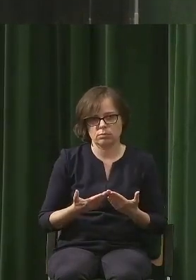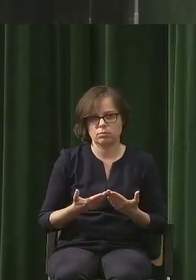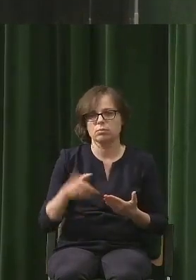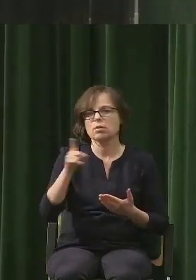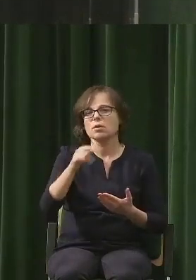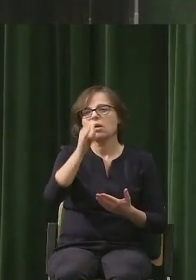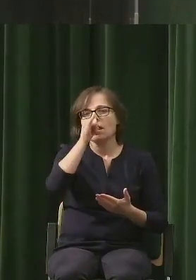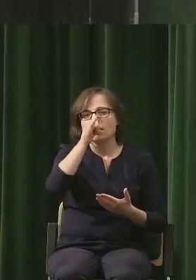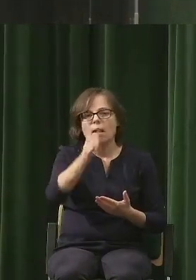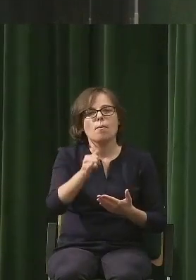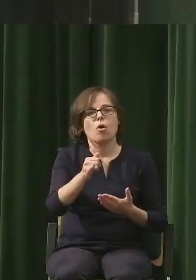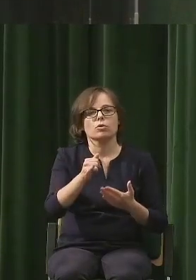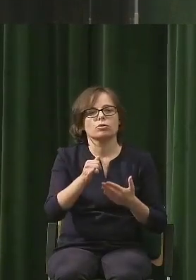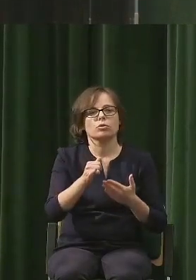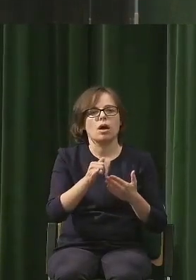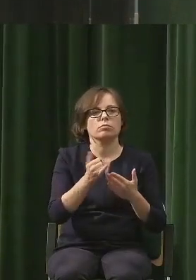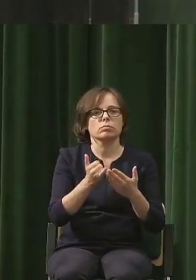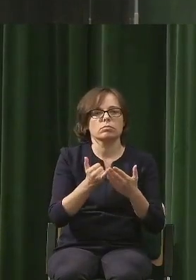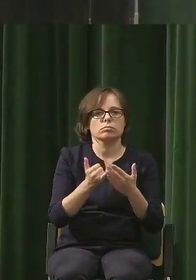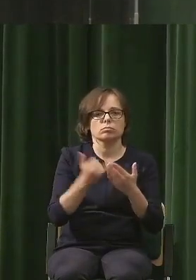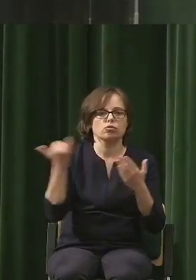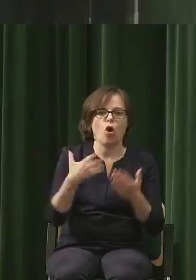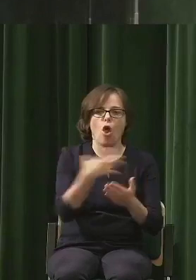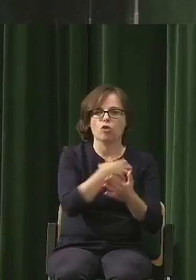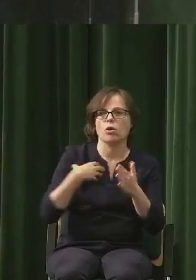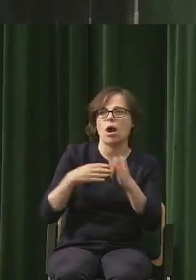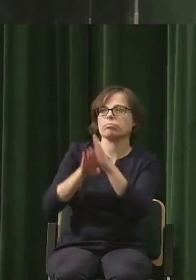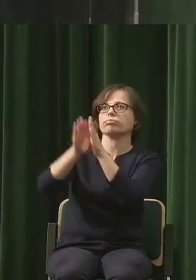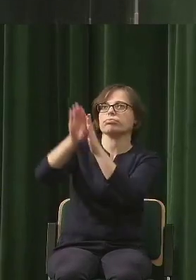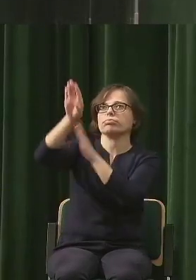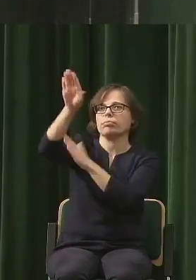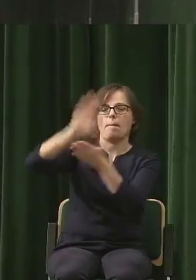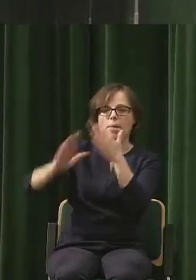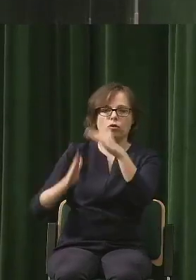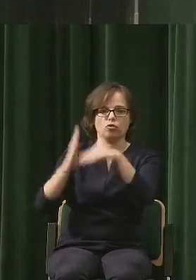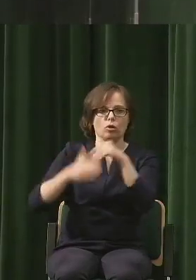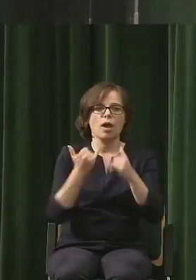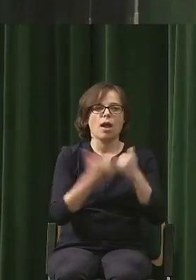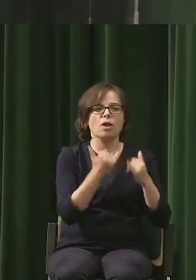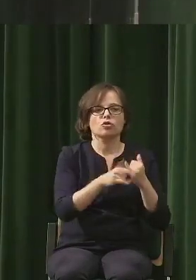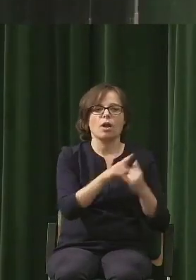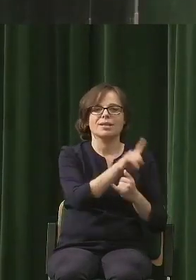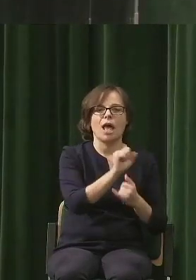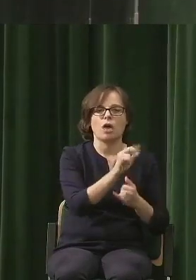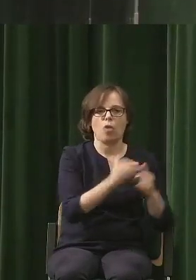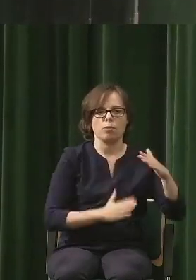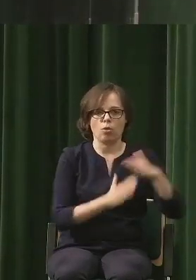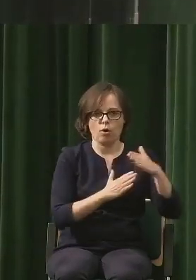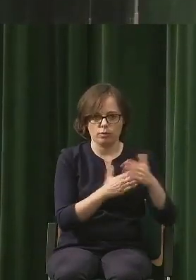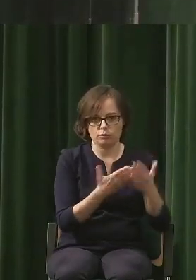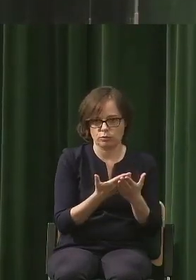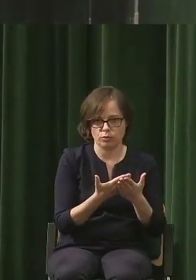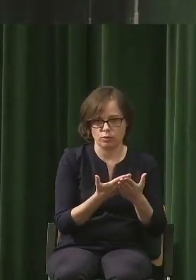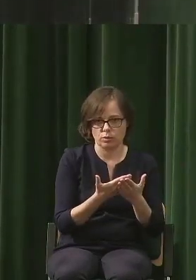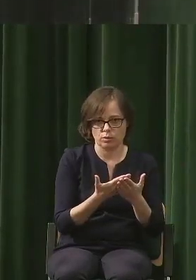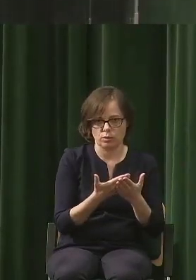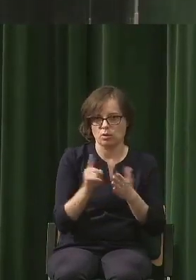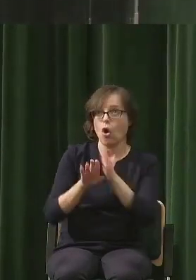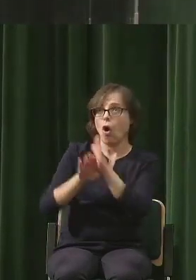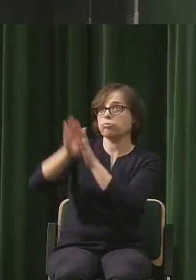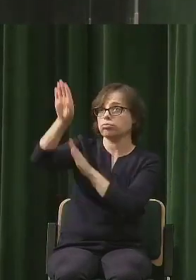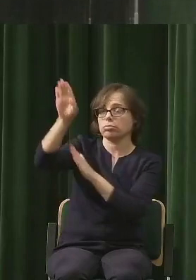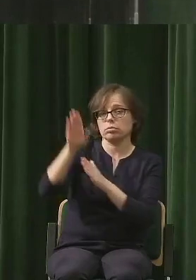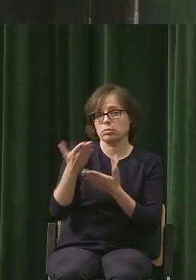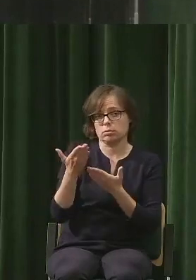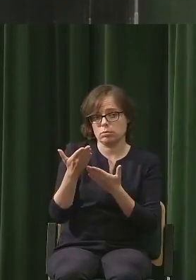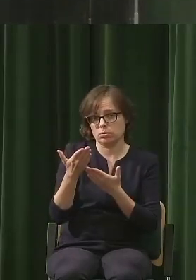nie da się rosnąć w nieskończoność w sposób wykładniczy, jeśli zasoby są ograniczone, on mówił o demografii akurat i o arytmetycznym przyroście żywności, ale